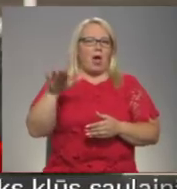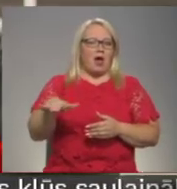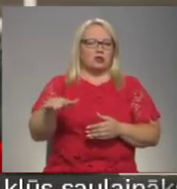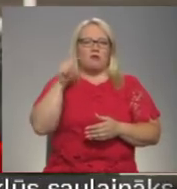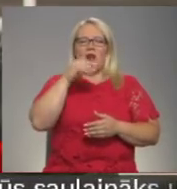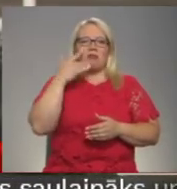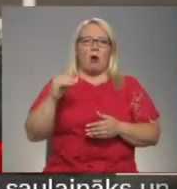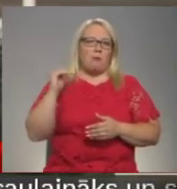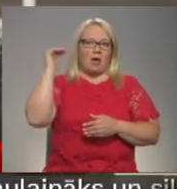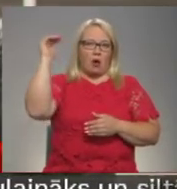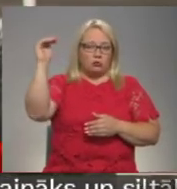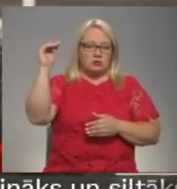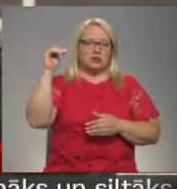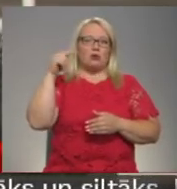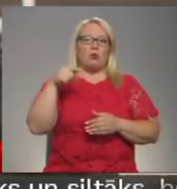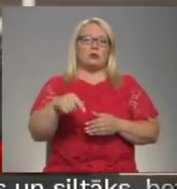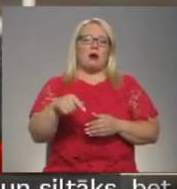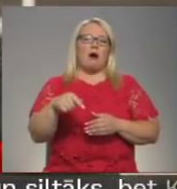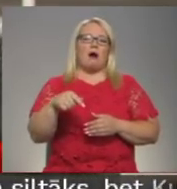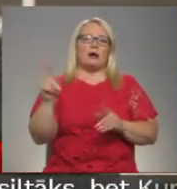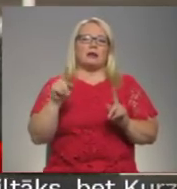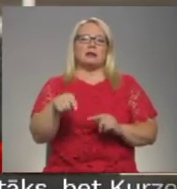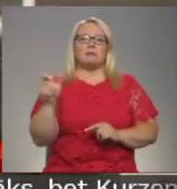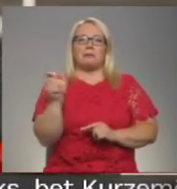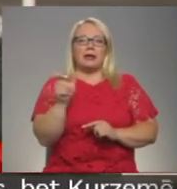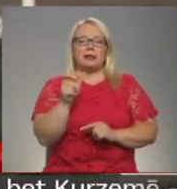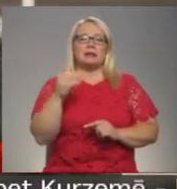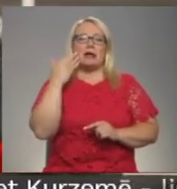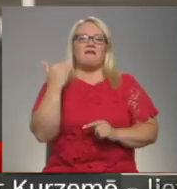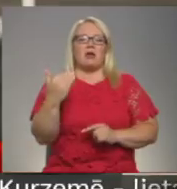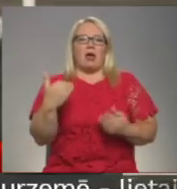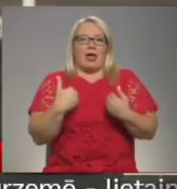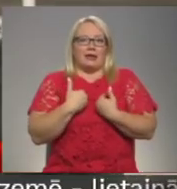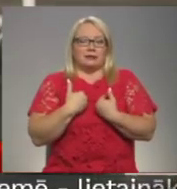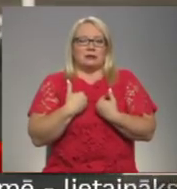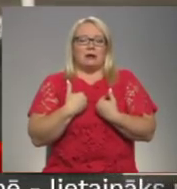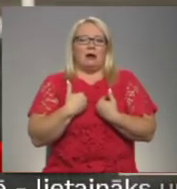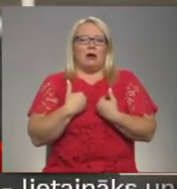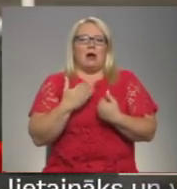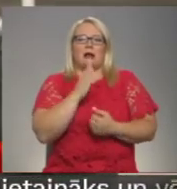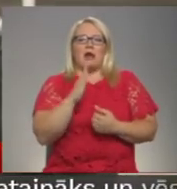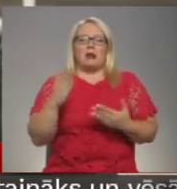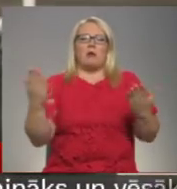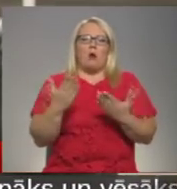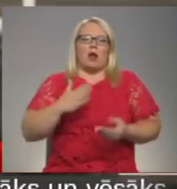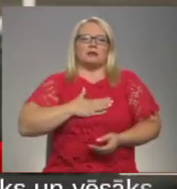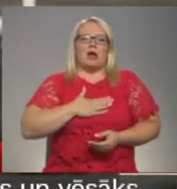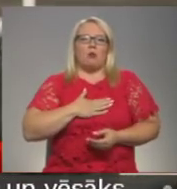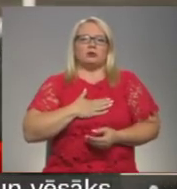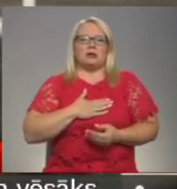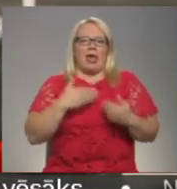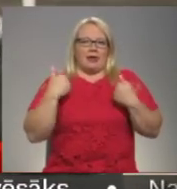nav pieaugušais. Un man šī tā, ka tas ir tas brīdis, kad tas viņais, katram mums ir kaut kāds savsais,